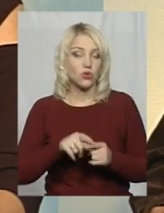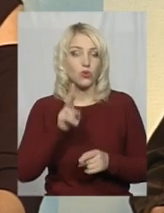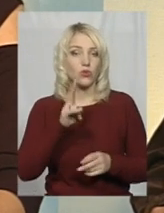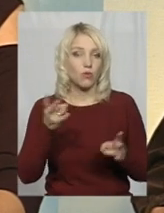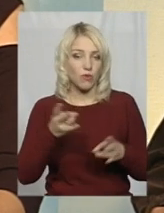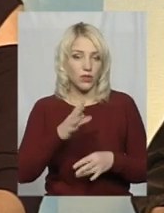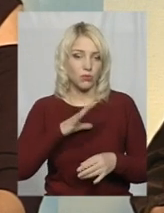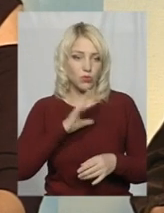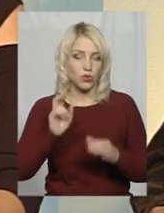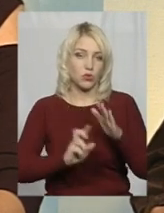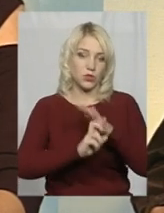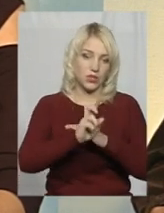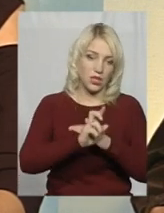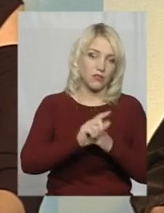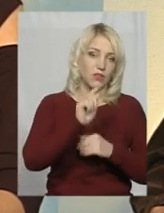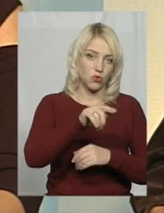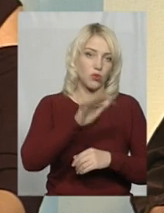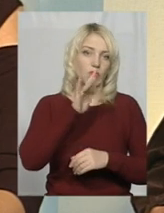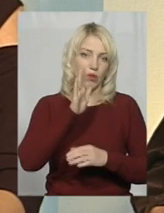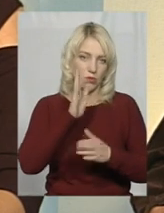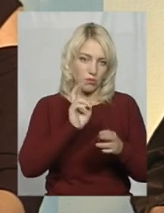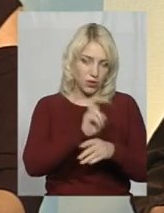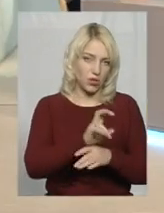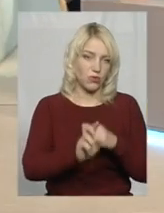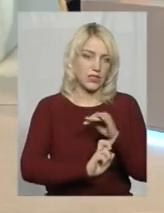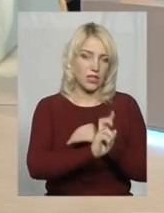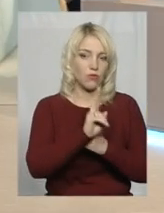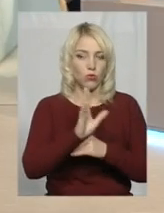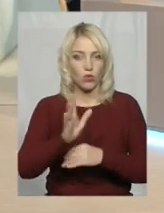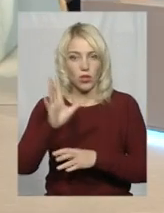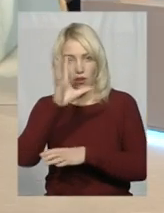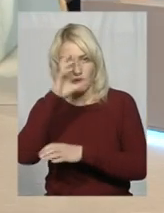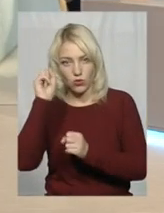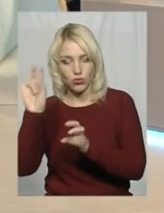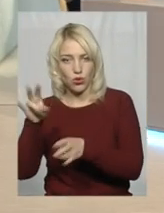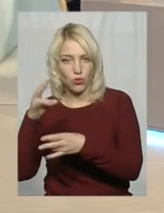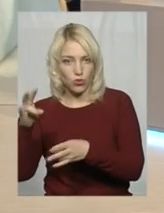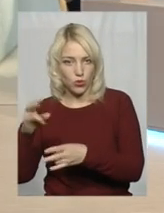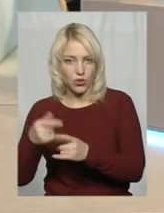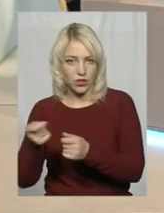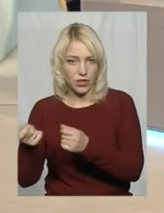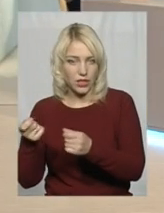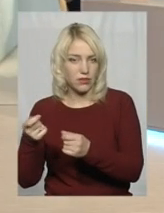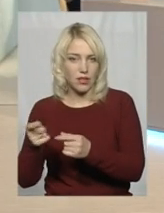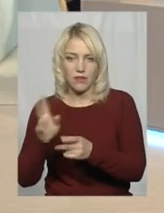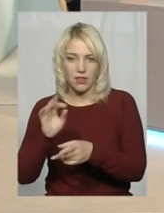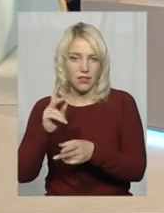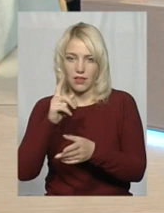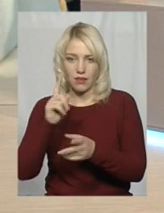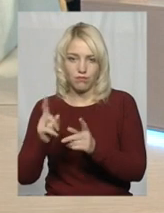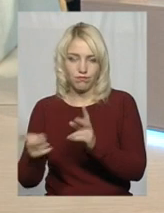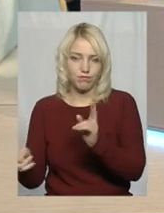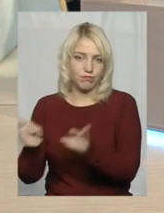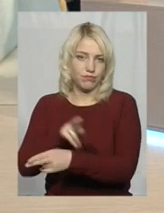бути у церкві, в той момент буде у церкві, і хто буде в нічному клубі, він в один момент не перемкнеться і не опиниться